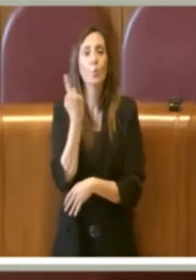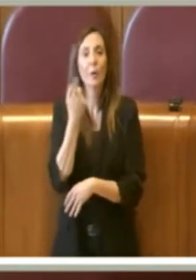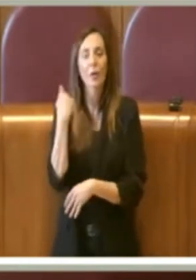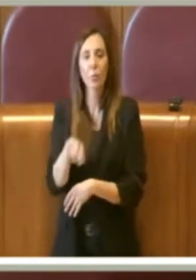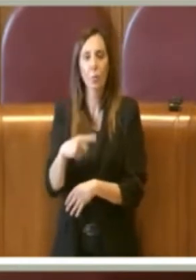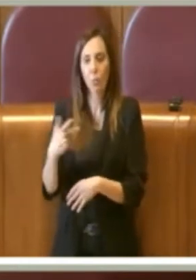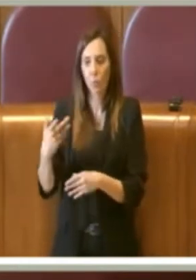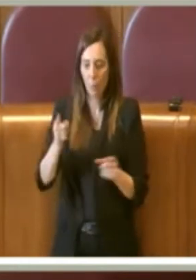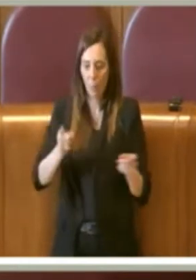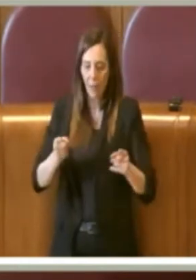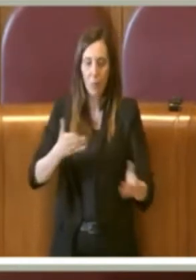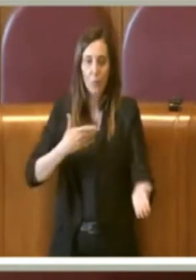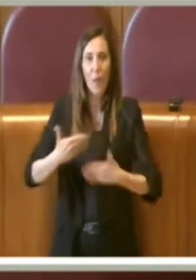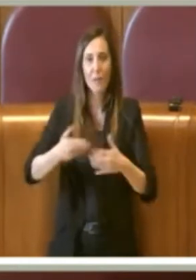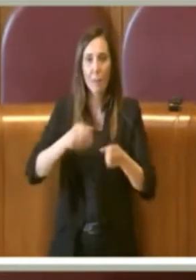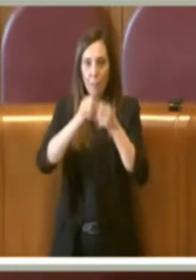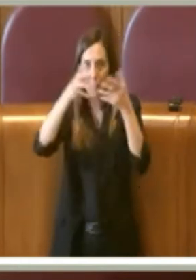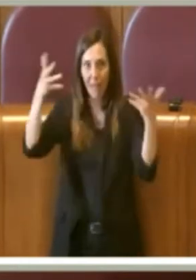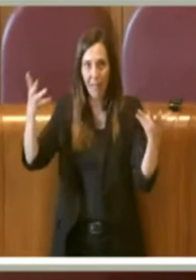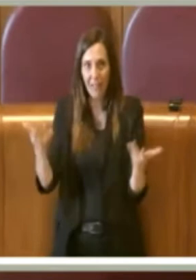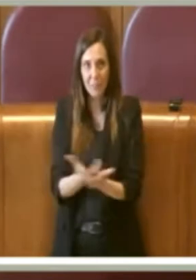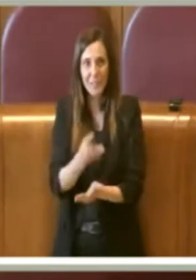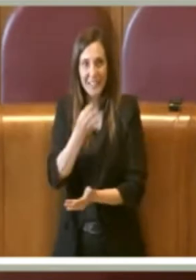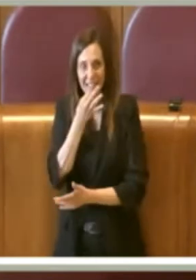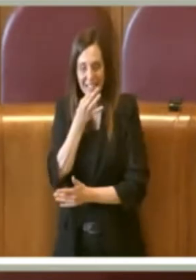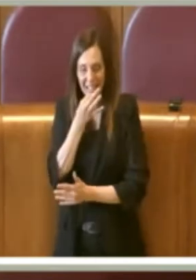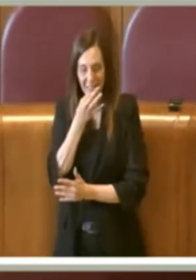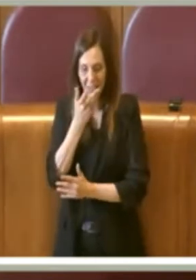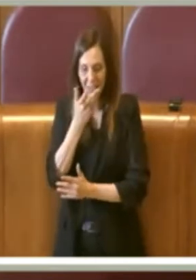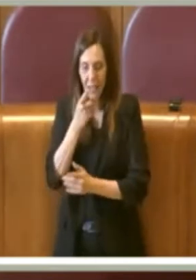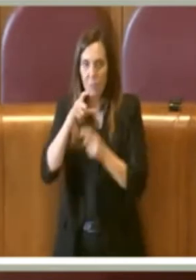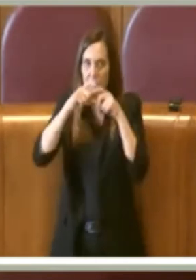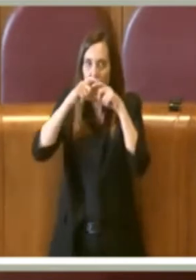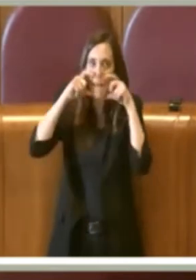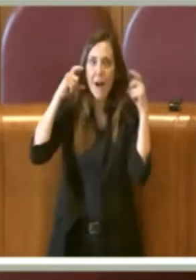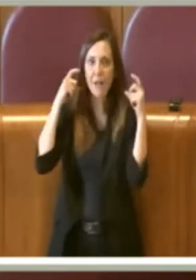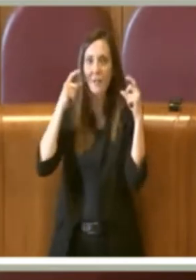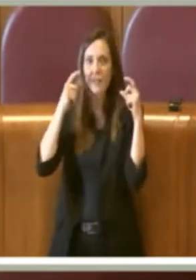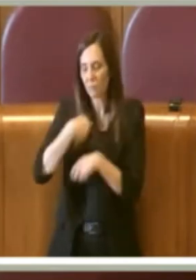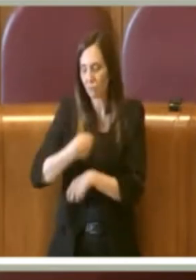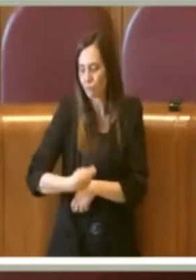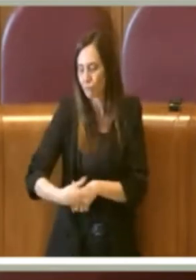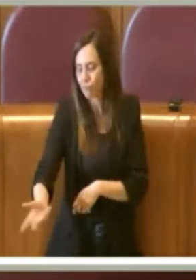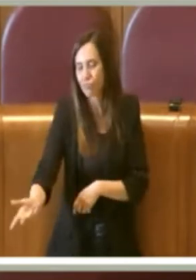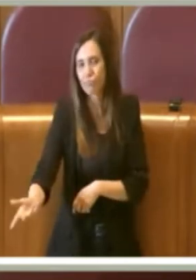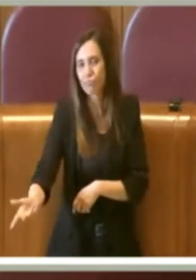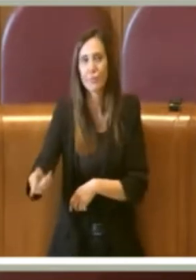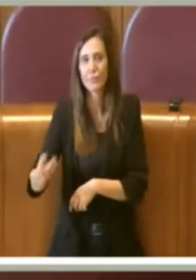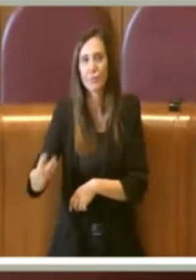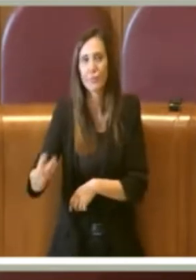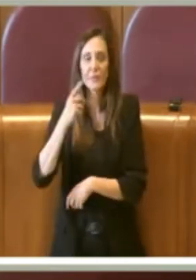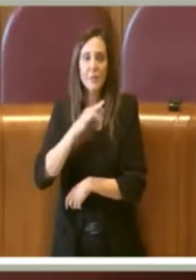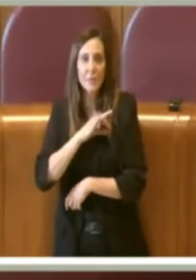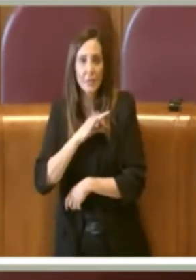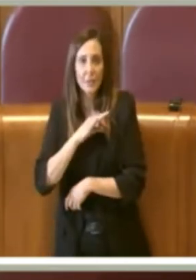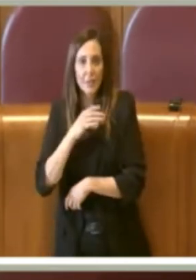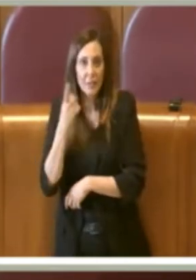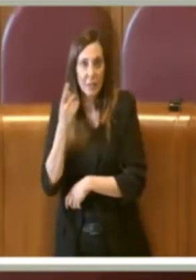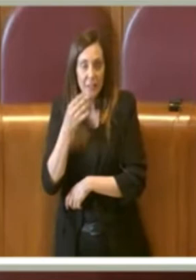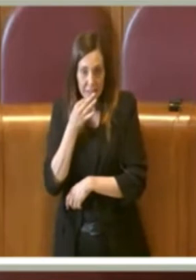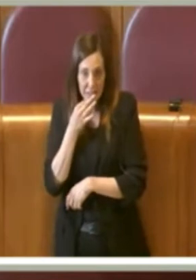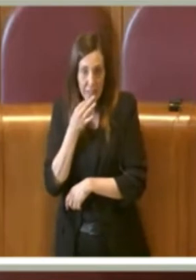emergenziale pandemico, cioè sull'abbandono delle mascherine sui dispositivi di